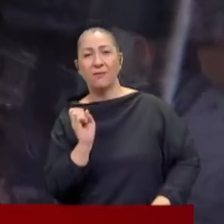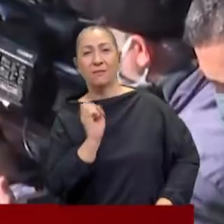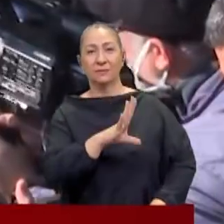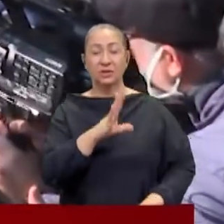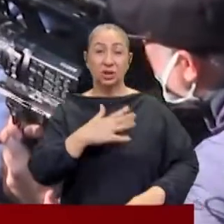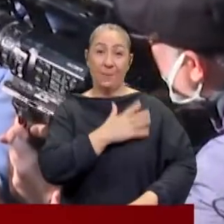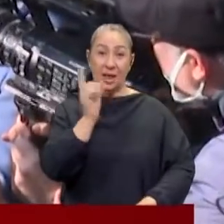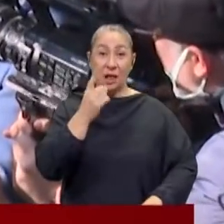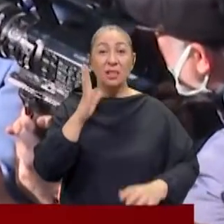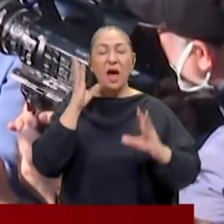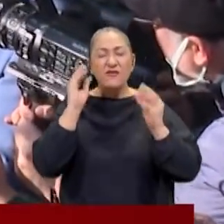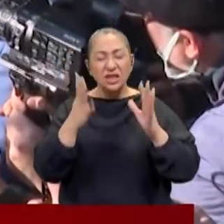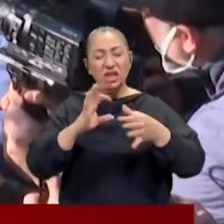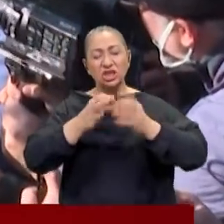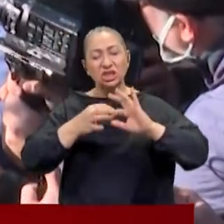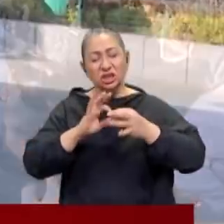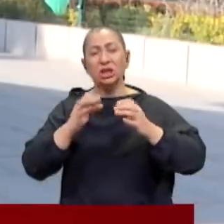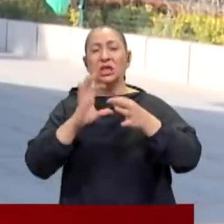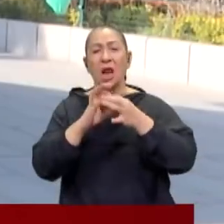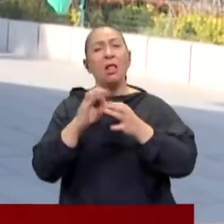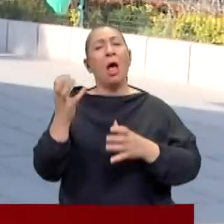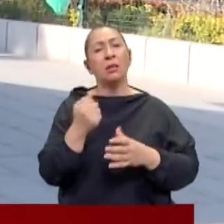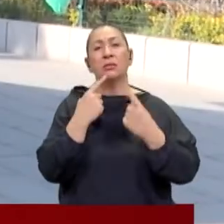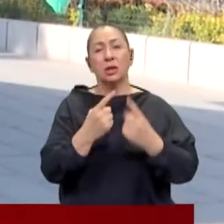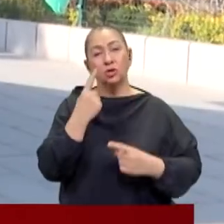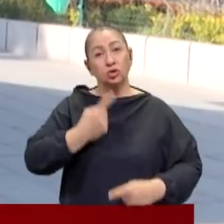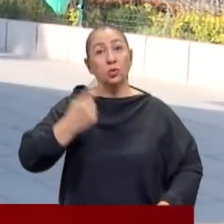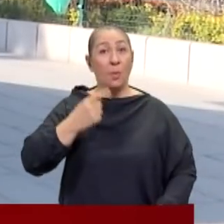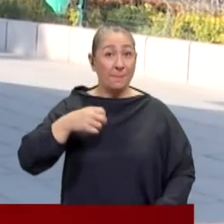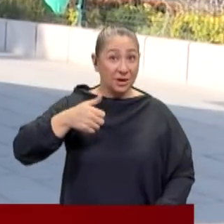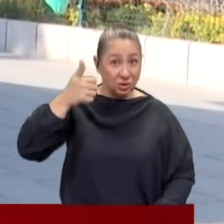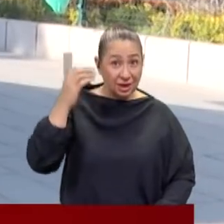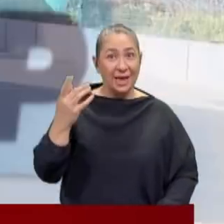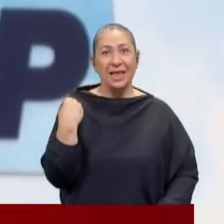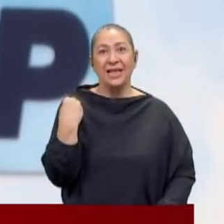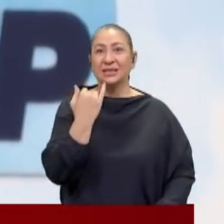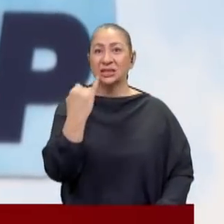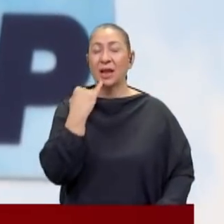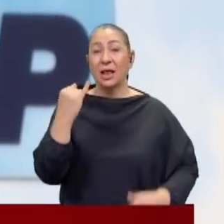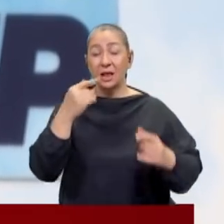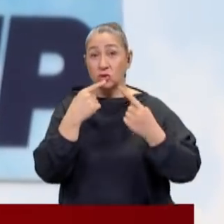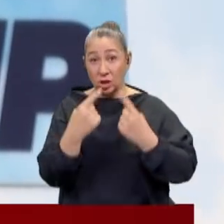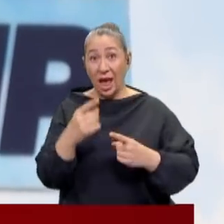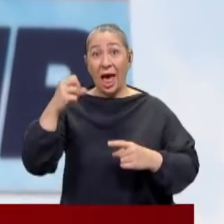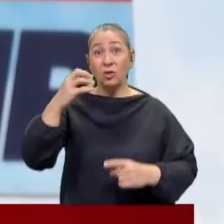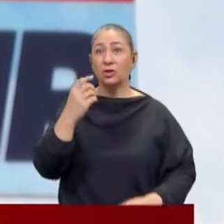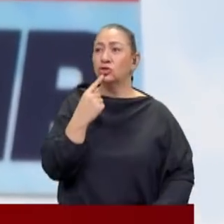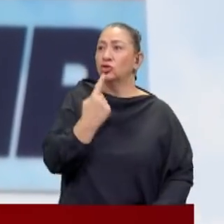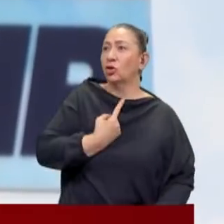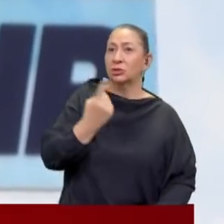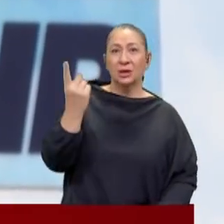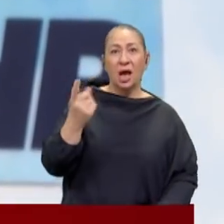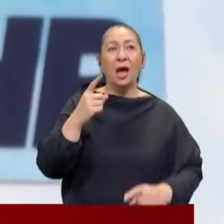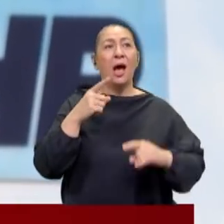lideri. Daha fazla zincir kilit depolayın diye seslendi Cumhurbaşkanı'na yeni ziyaretlerin işaretini verirken Erdoğan'ın sözlerine karşı da